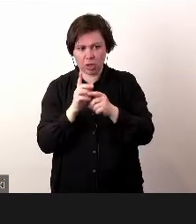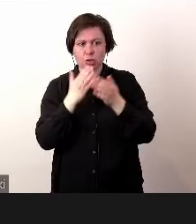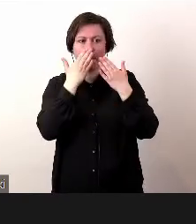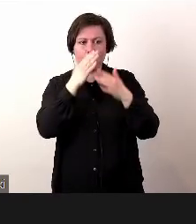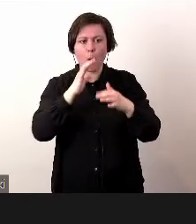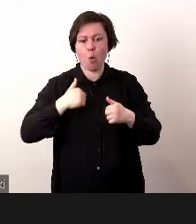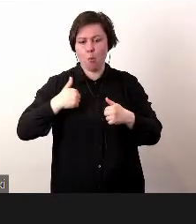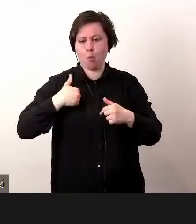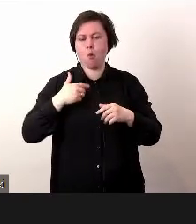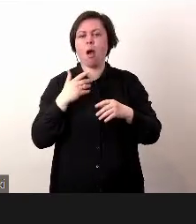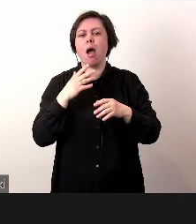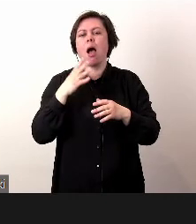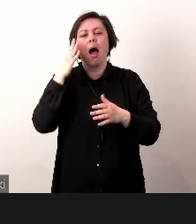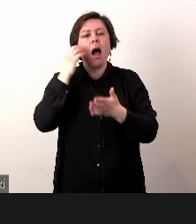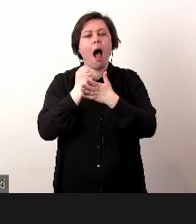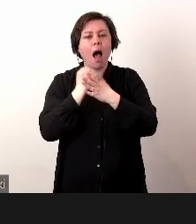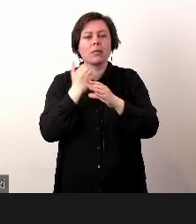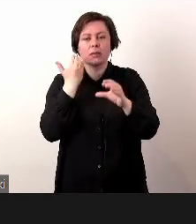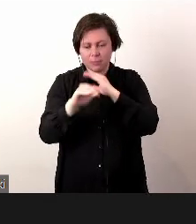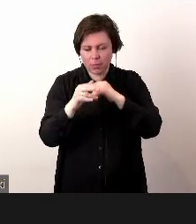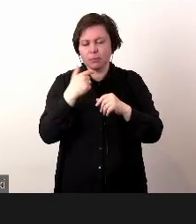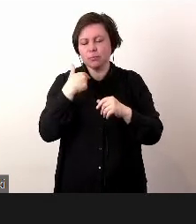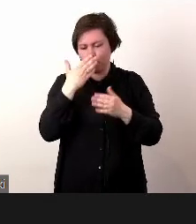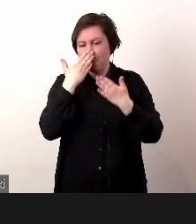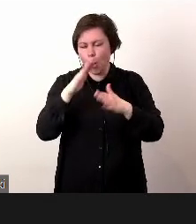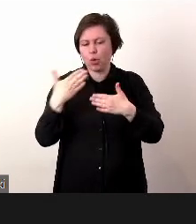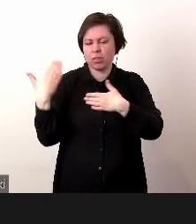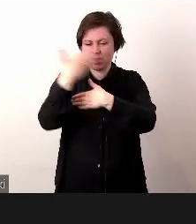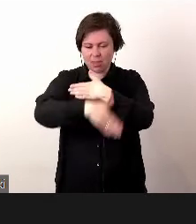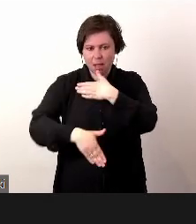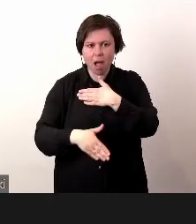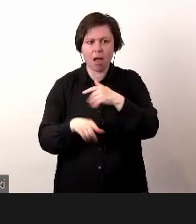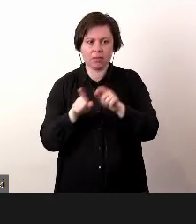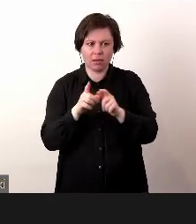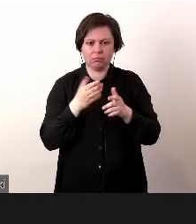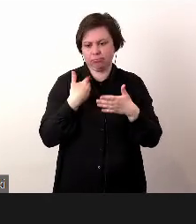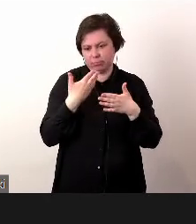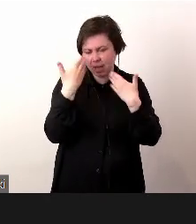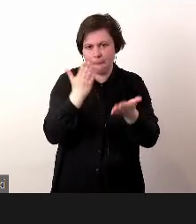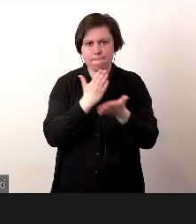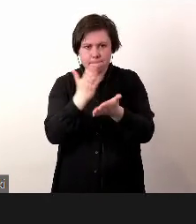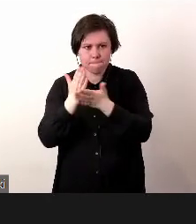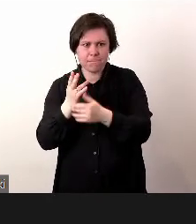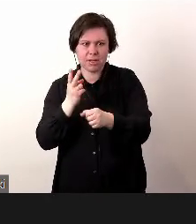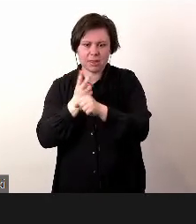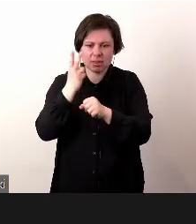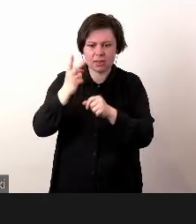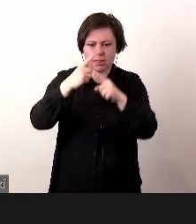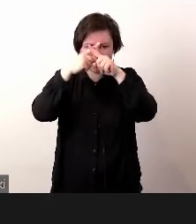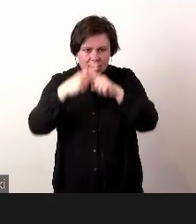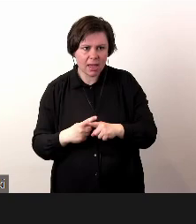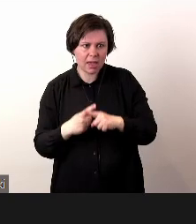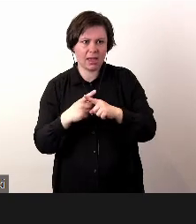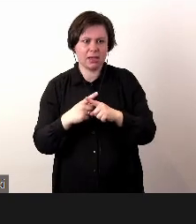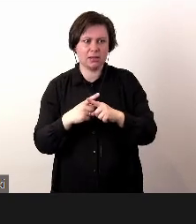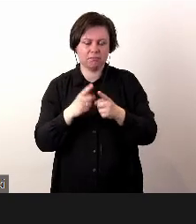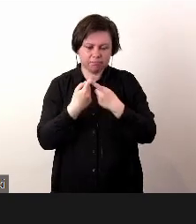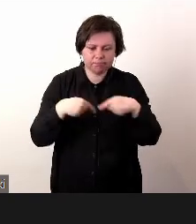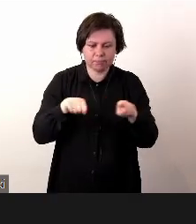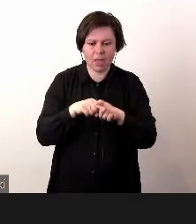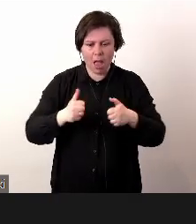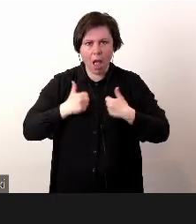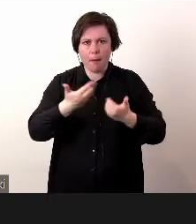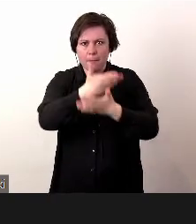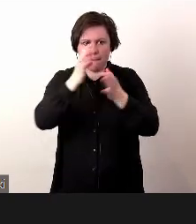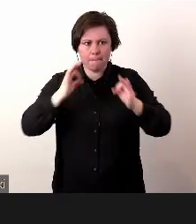końcu prezentacji, a na pewno pomożemy po prostu taki dostęp testowy po prostu zrealizować,